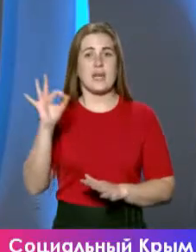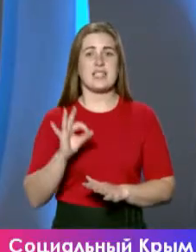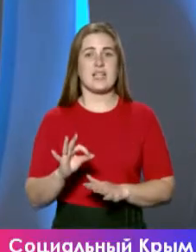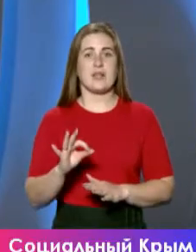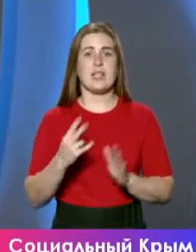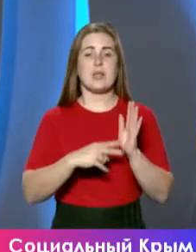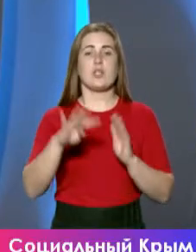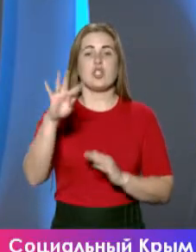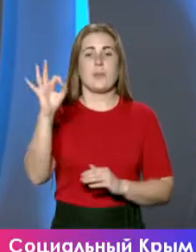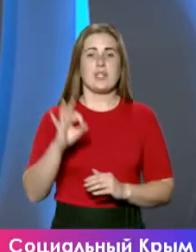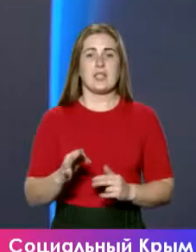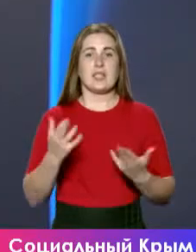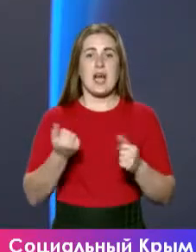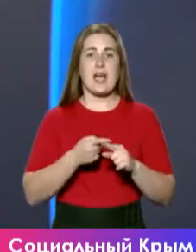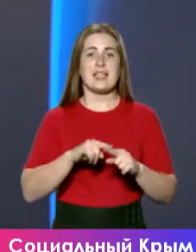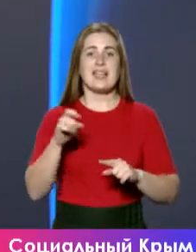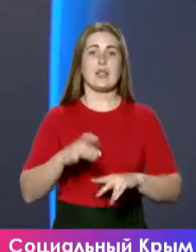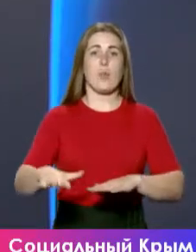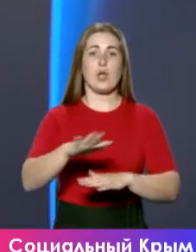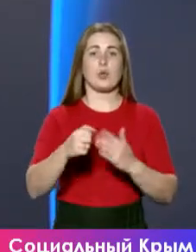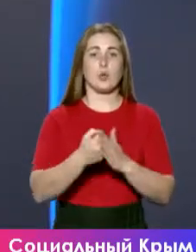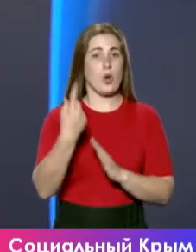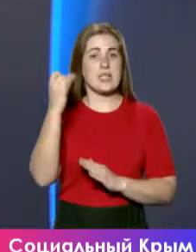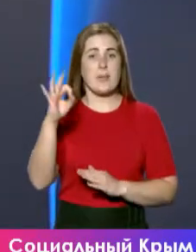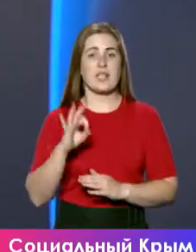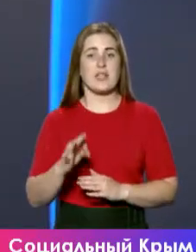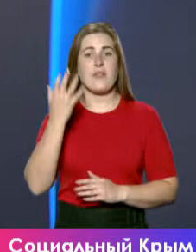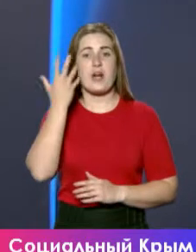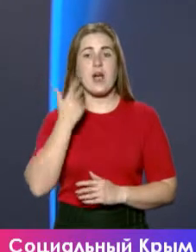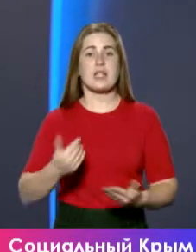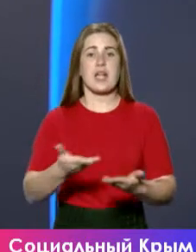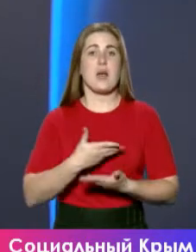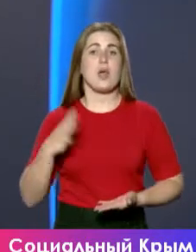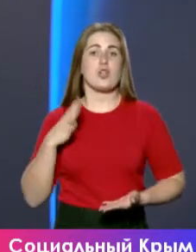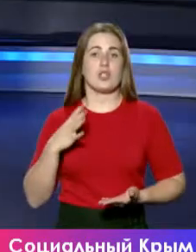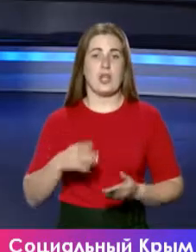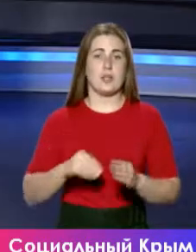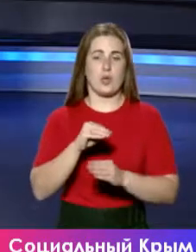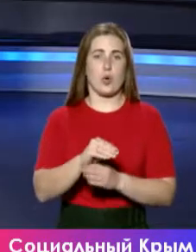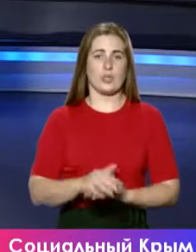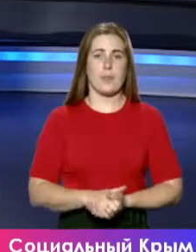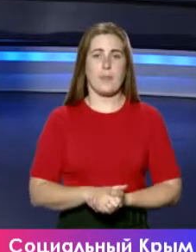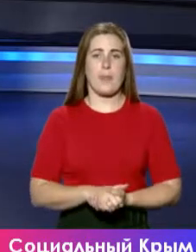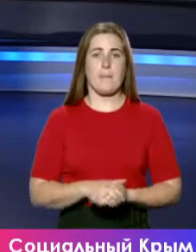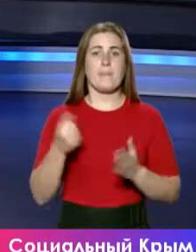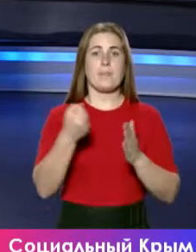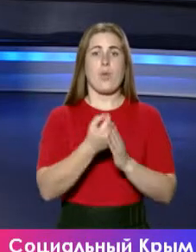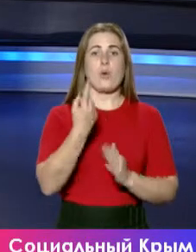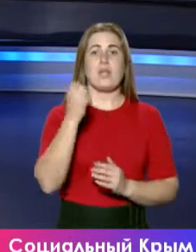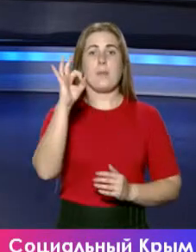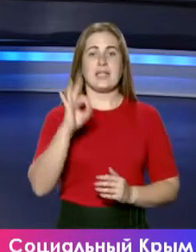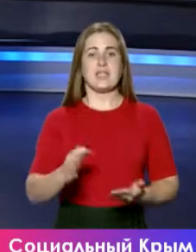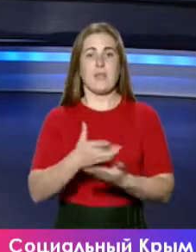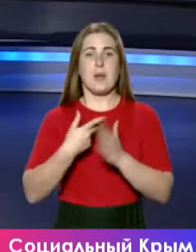территории. 74 процентов. Да, это из объектов. До 100 процентов. Когда нам ожидать перероста? До 100 процентов мы